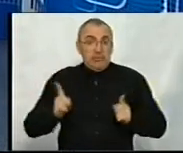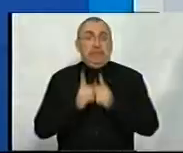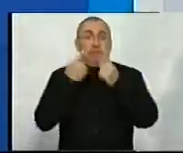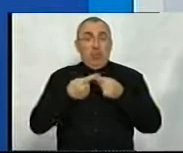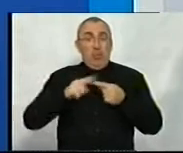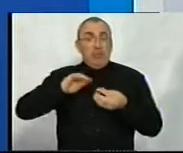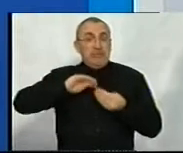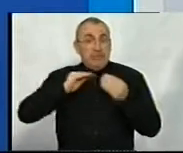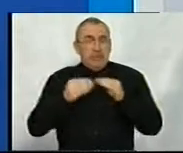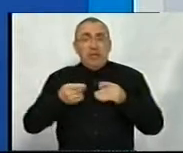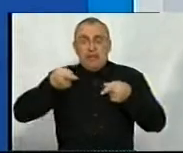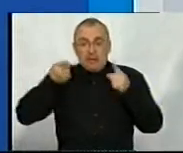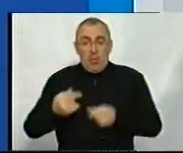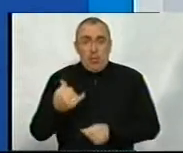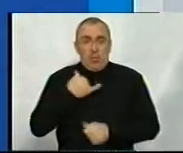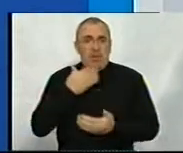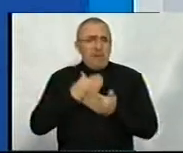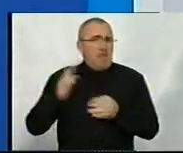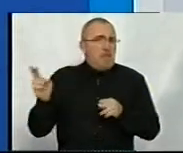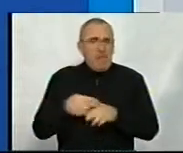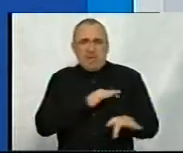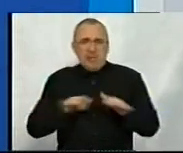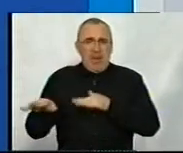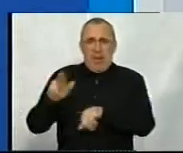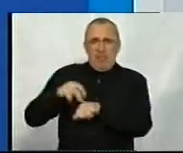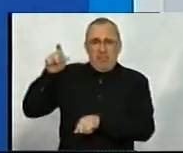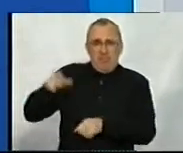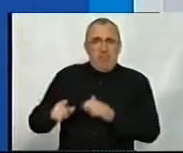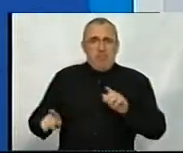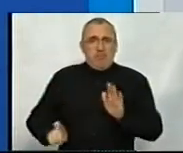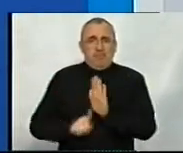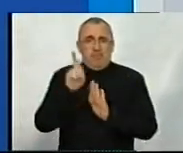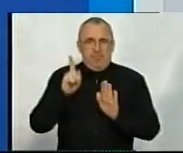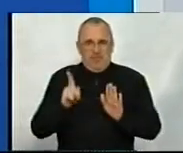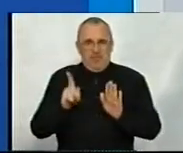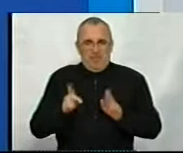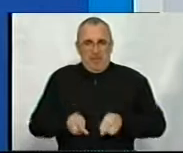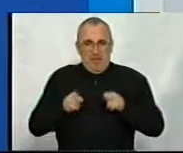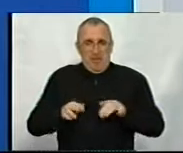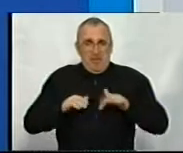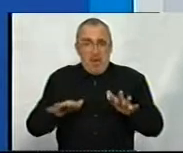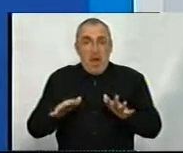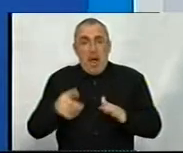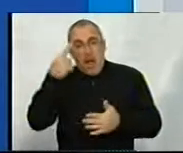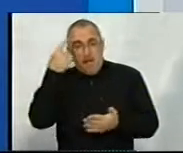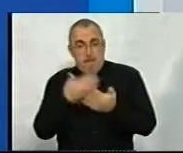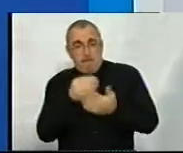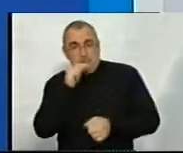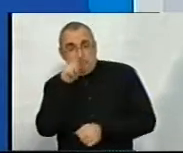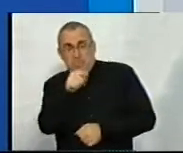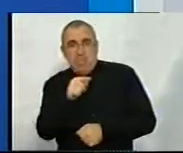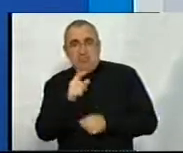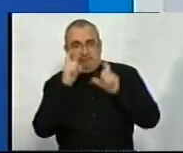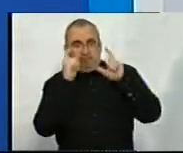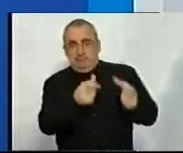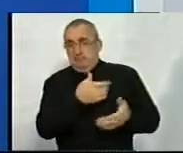такою ситуацією, коли дійсно в нас є бездіяльність з боку поліції. Порушено кримінальне провадження, однак підозра до сих пір особі не повідомлення.